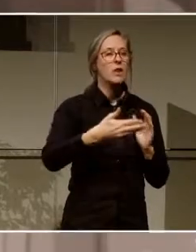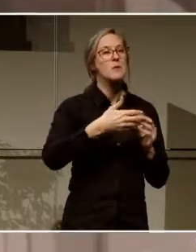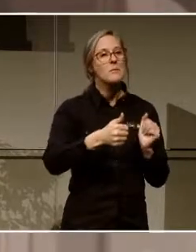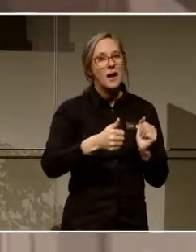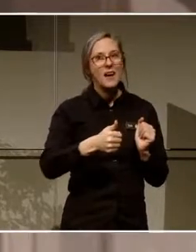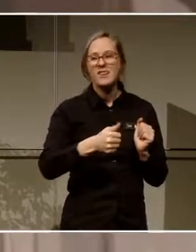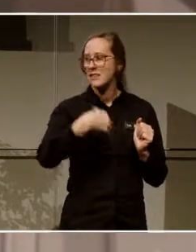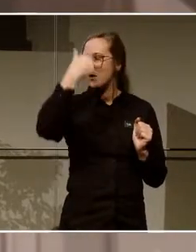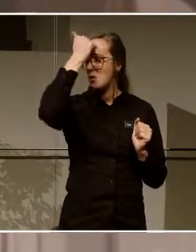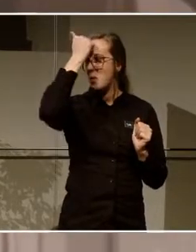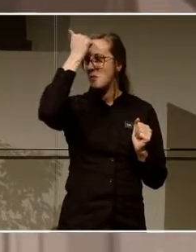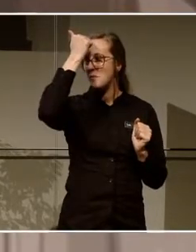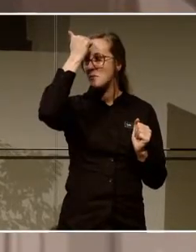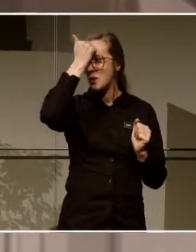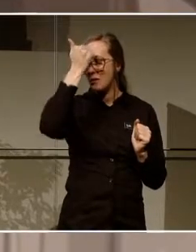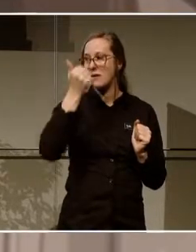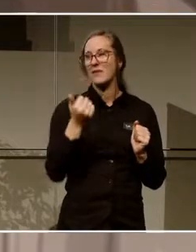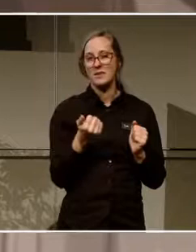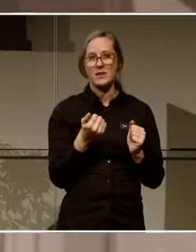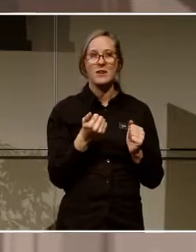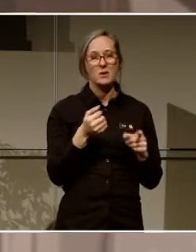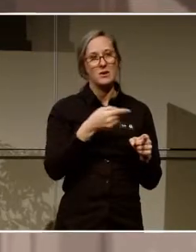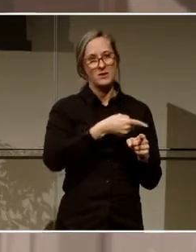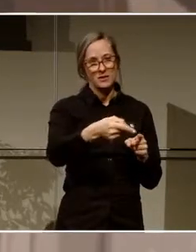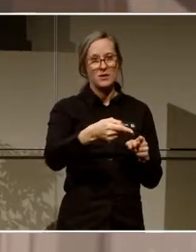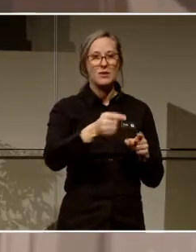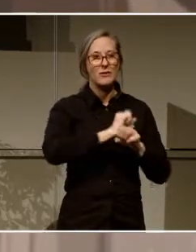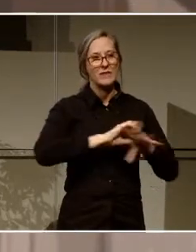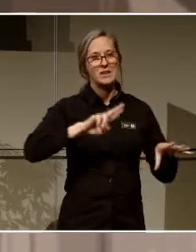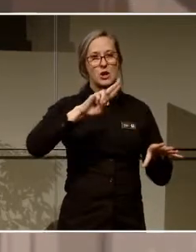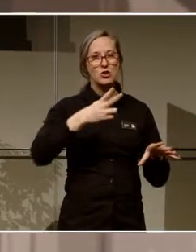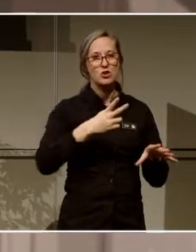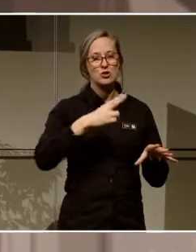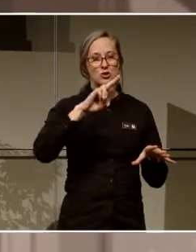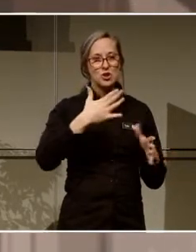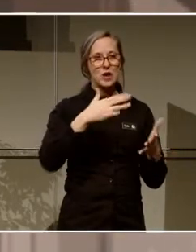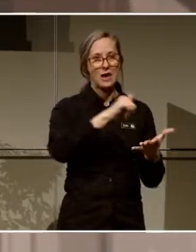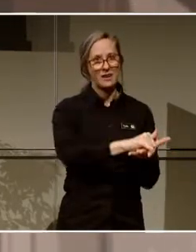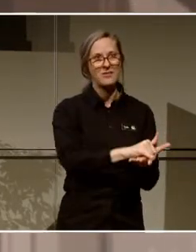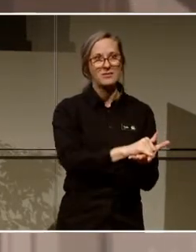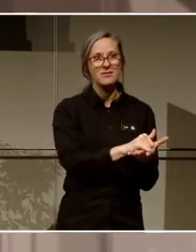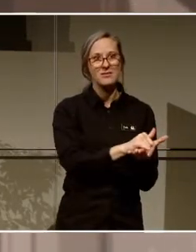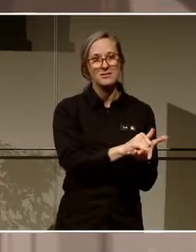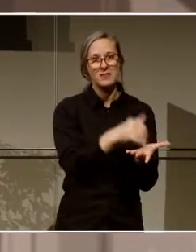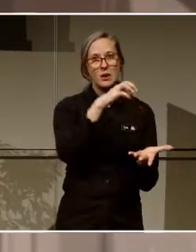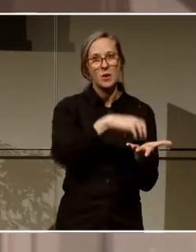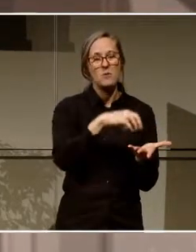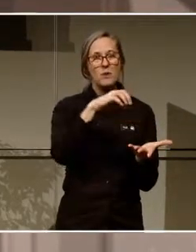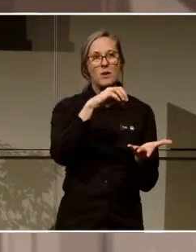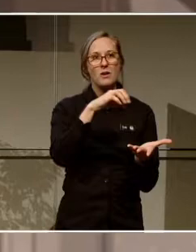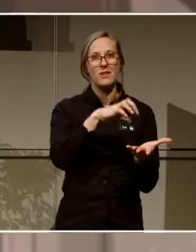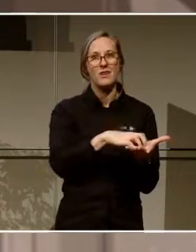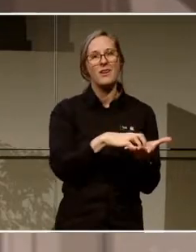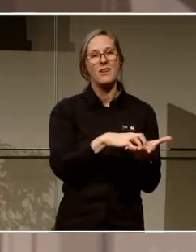det är ofta det där ganska stora spannet som nyanlända ligger också i kommunerna. Och det är såklart också